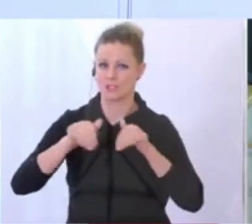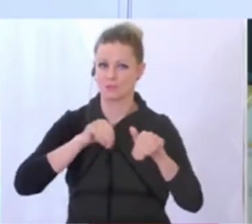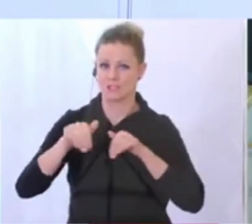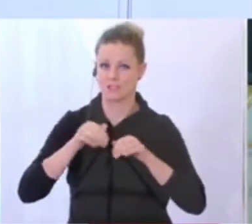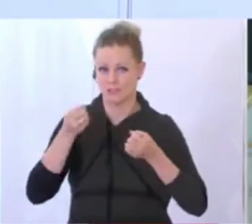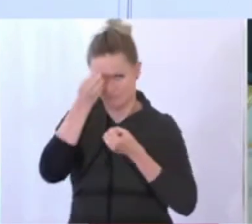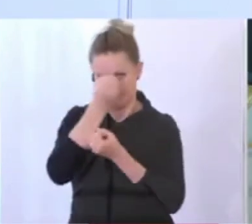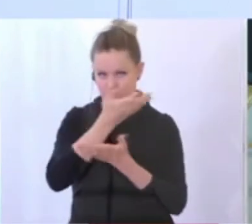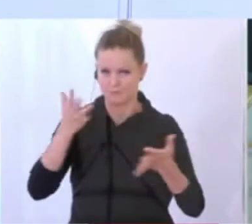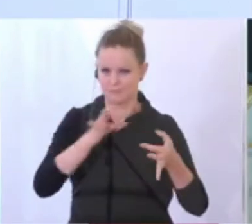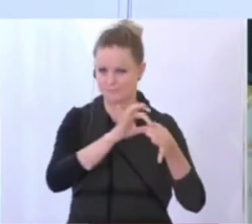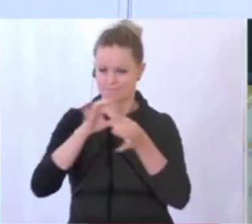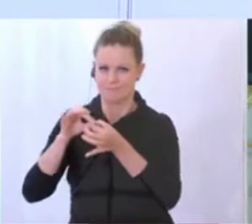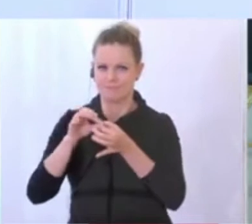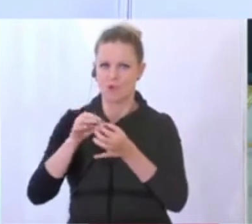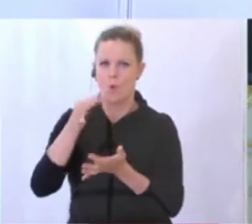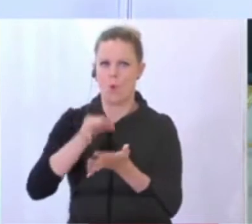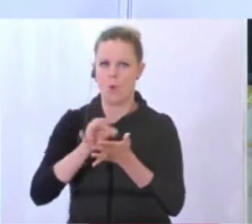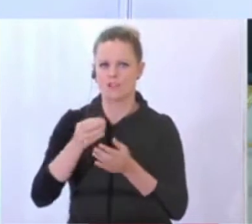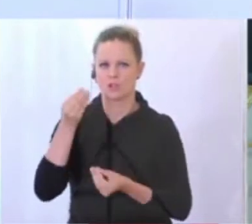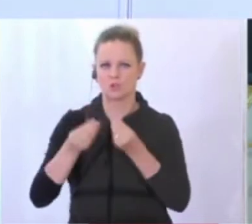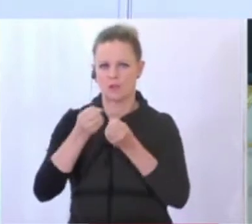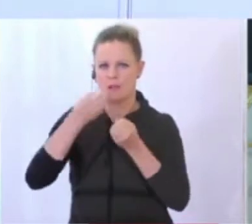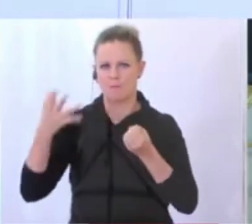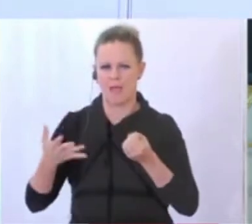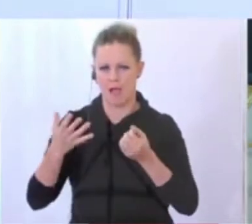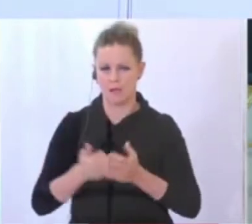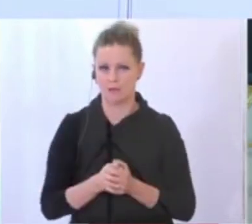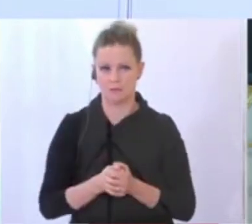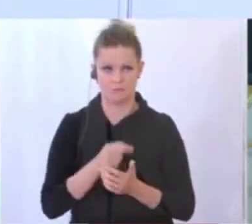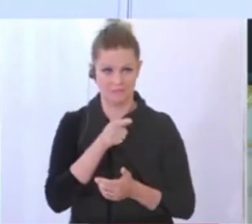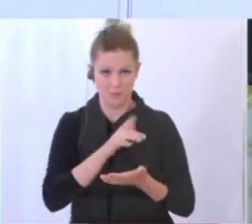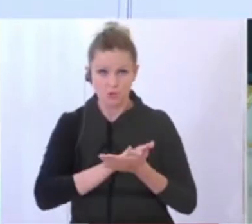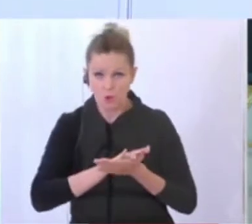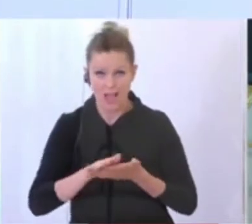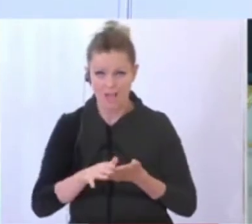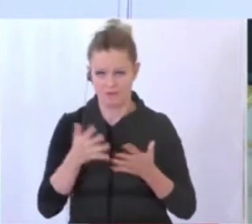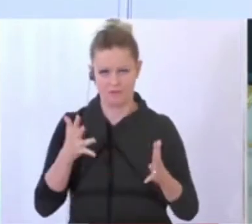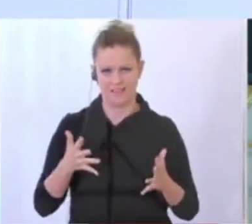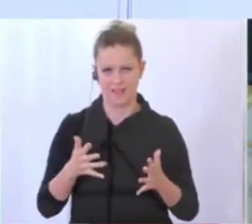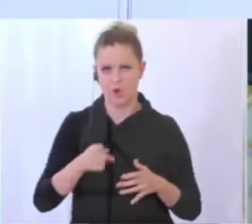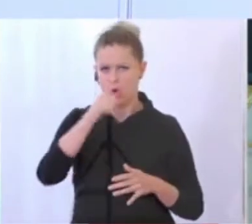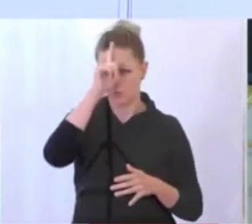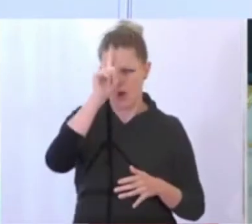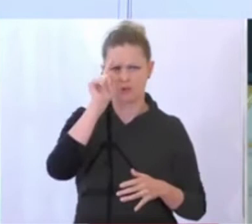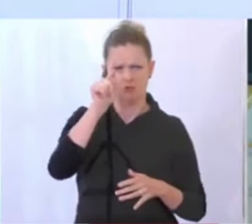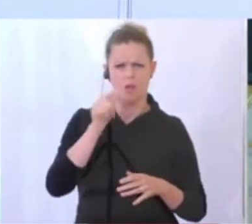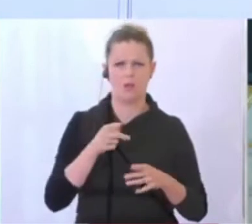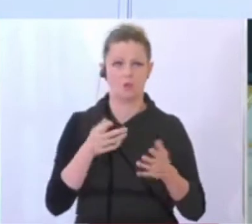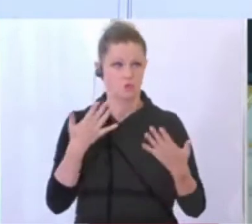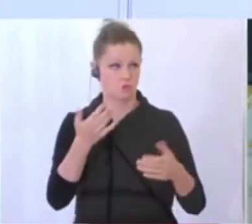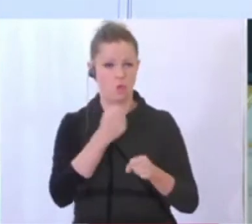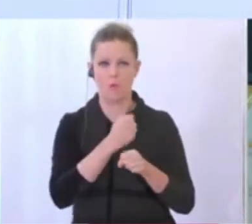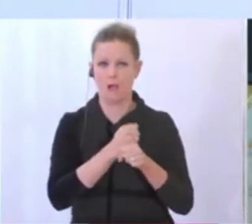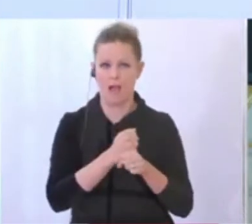jetzt werde ich ja die Parallelen zu Spielberg bringen. Nur einfach war es auch nicht. Es haben alle geglaubt, wenn Deutschland das